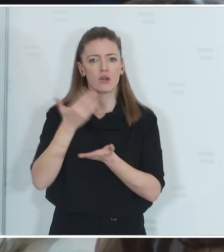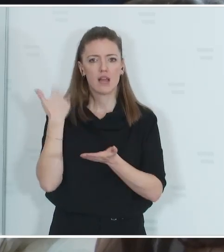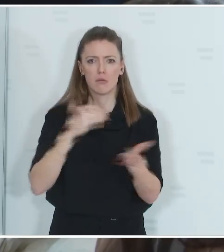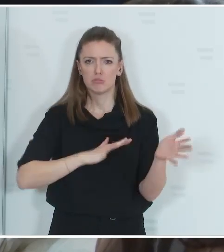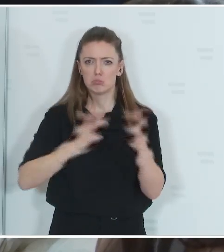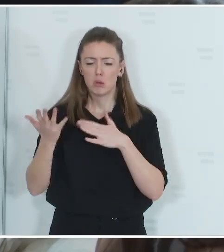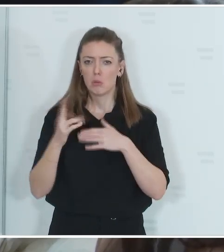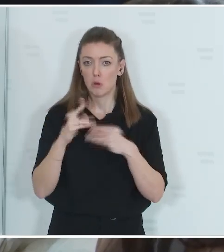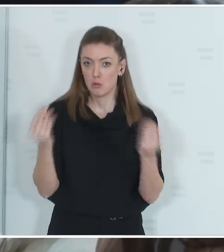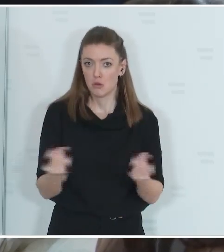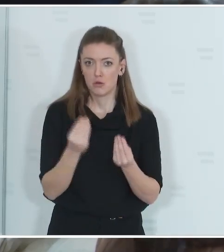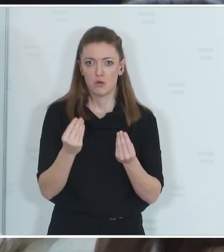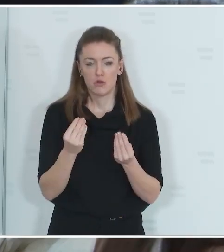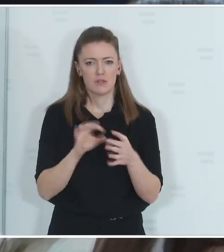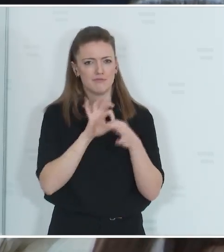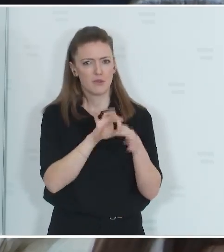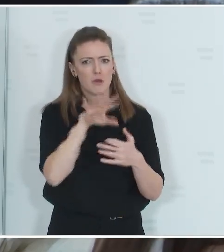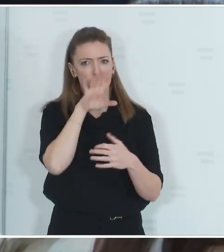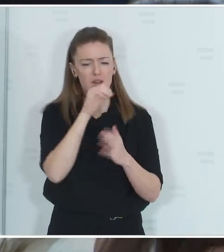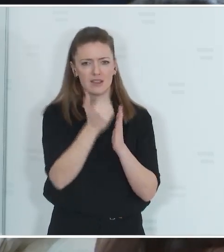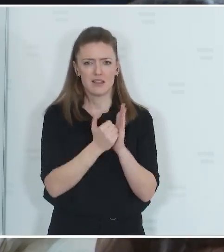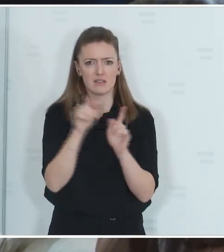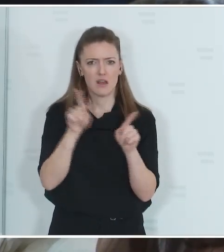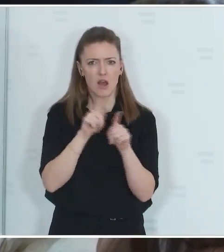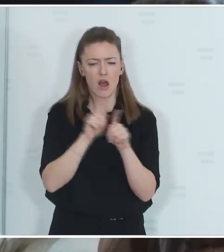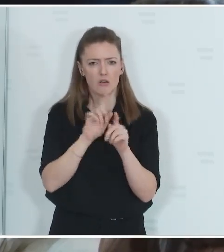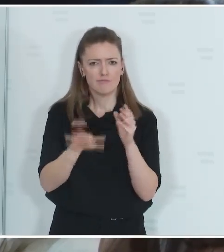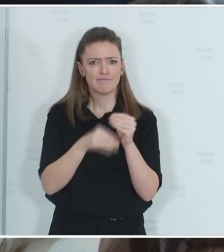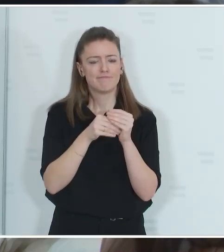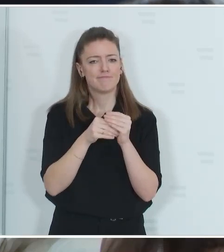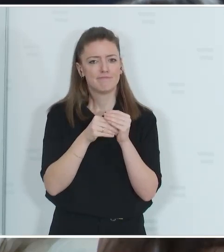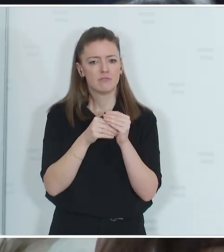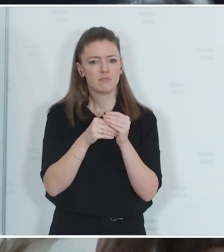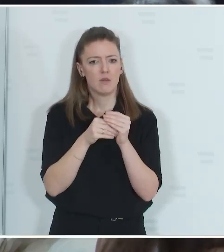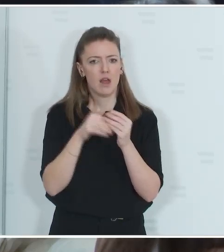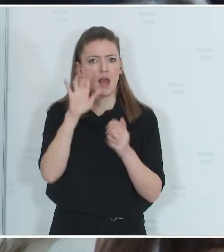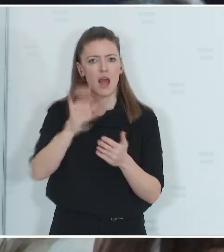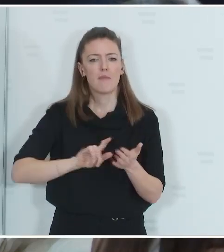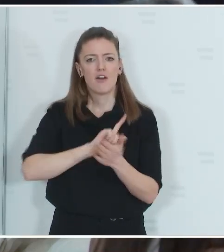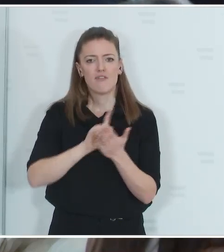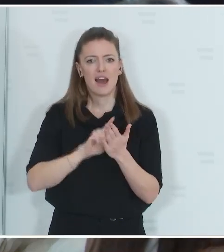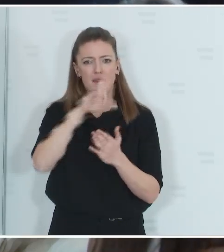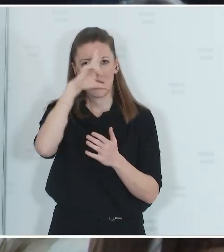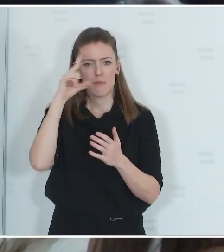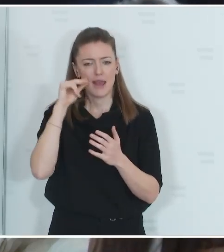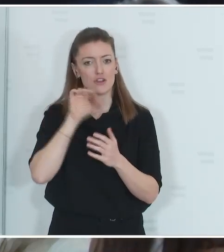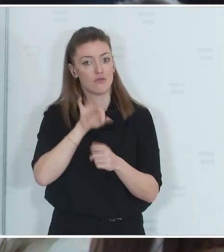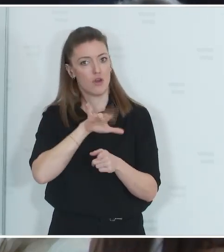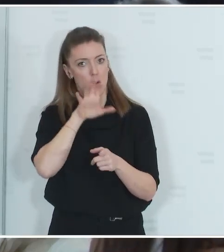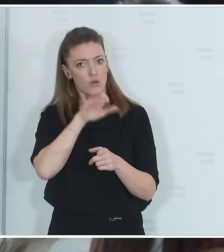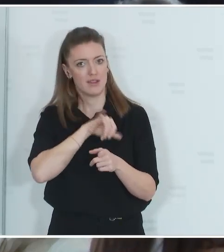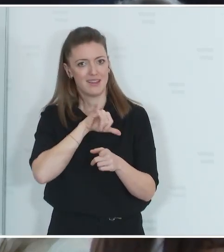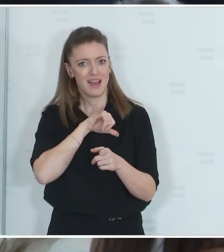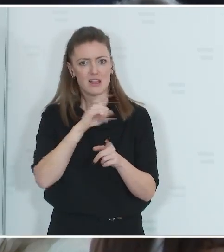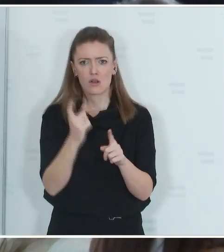gescheitert? Und zum Hundegesetz möchte ich aber auch noch kommen, wo macht man denn, ab wann müssen Menschen, die sich für einen Hund interessieren,